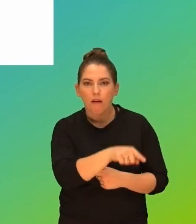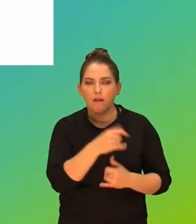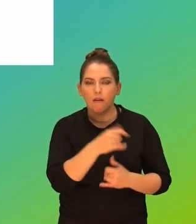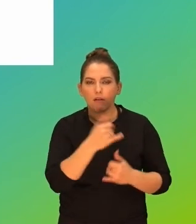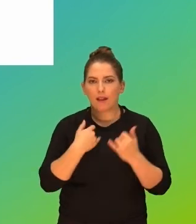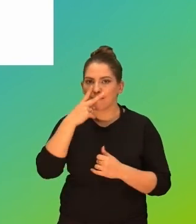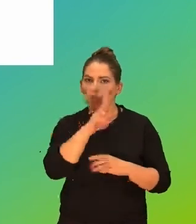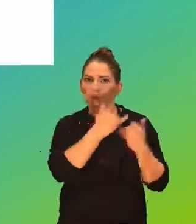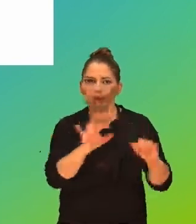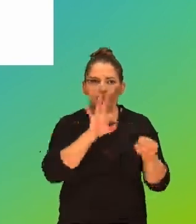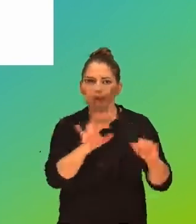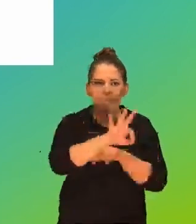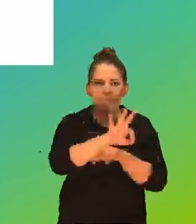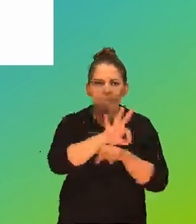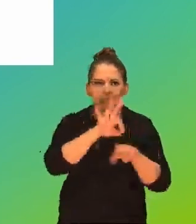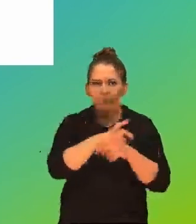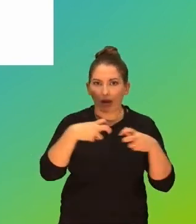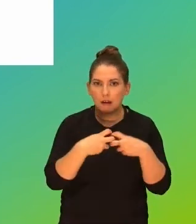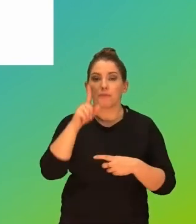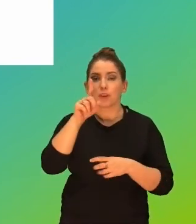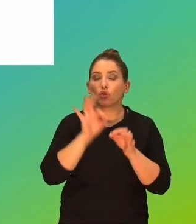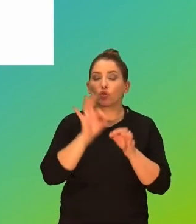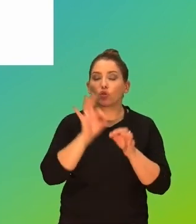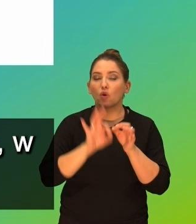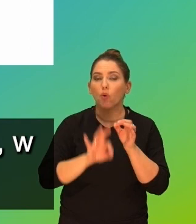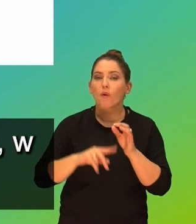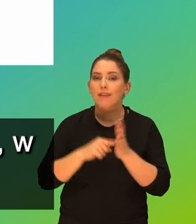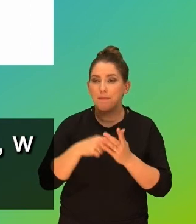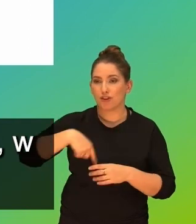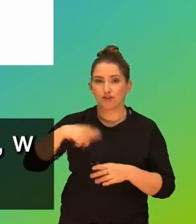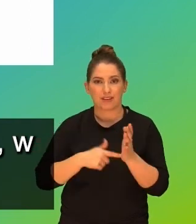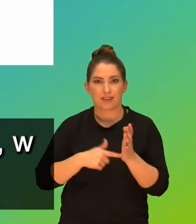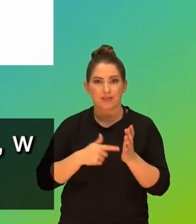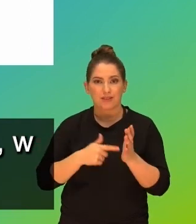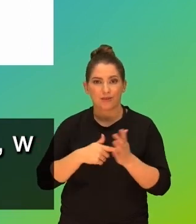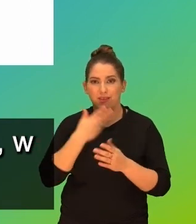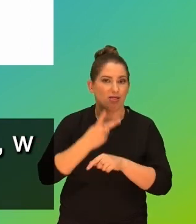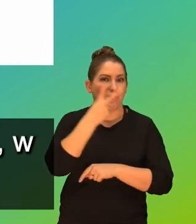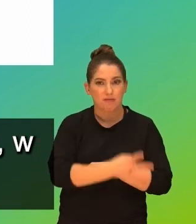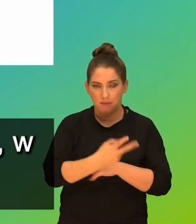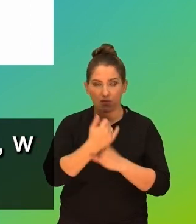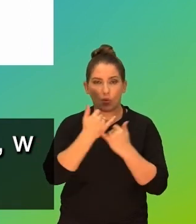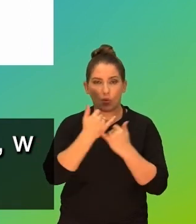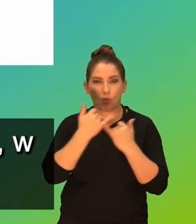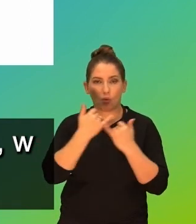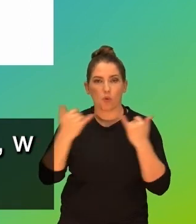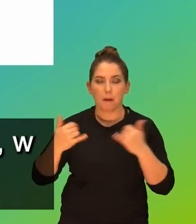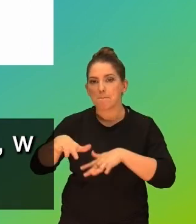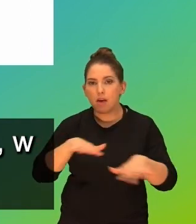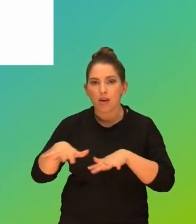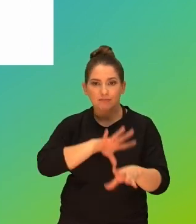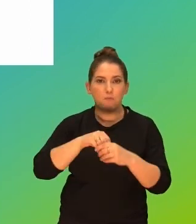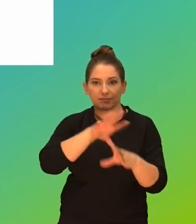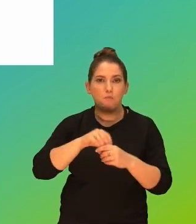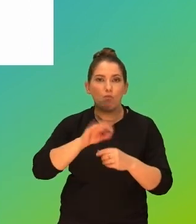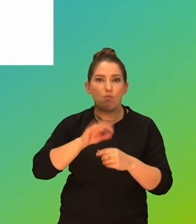ktoś inny jest dręczony w sieci, szczególnie dlatego, że my często nie mamy dostępu do różnego rodzaju miejsc, w